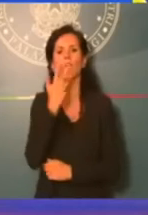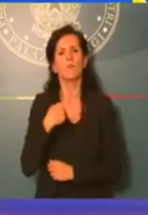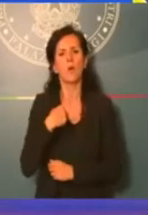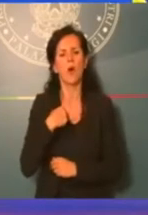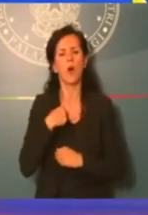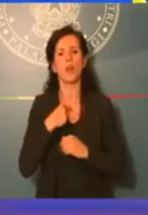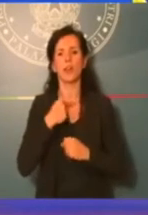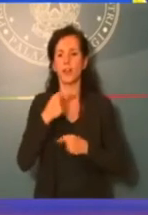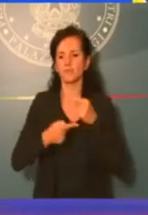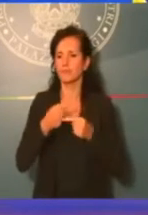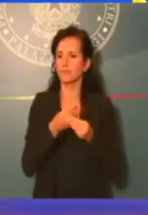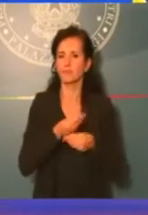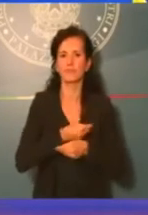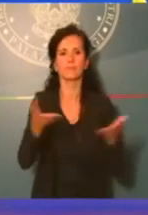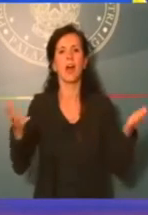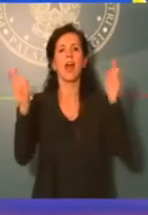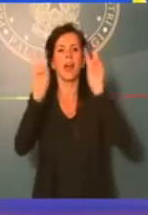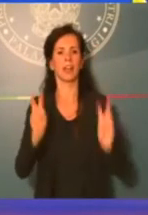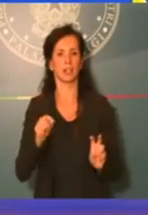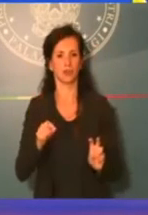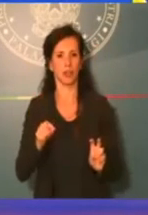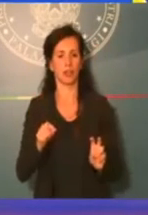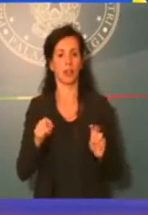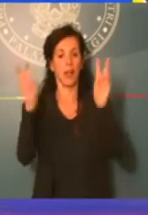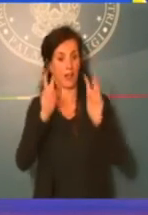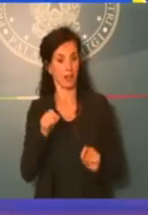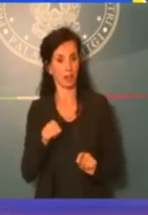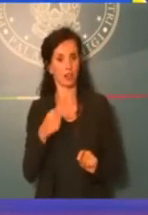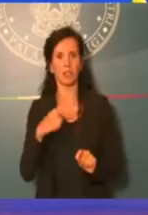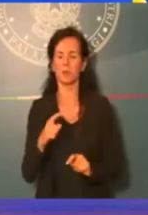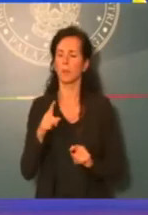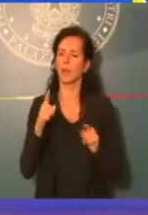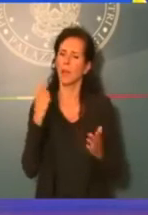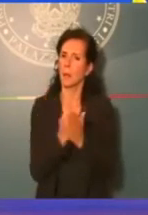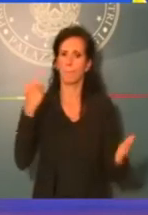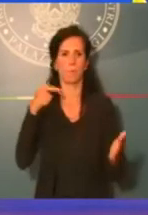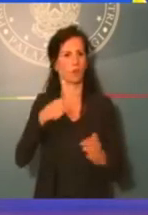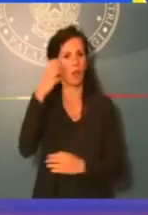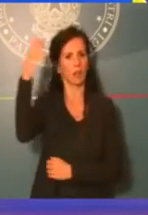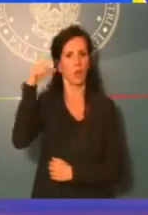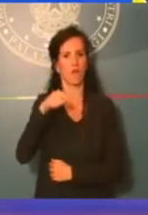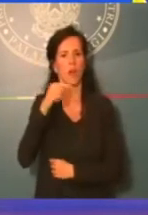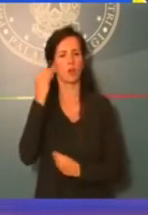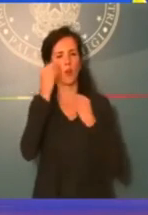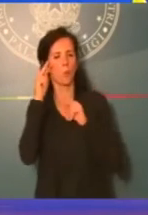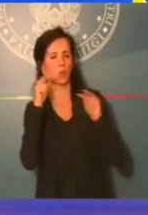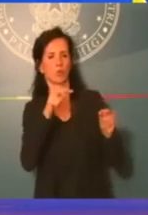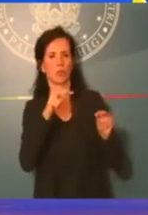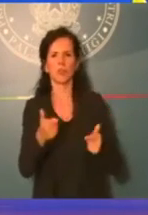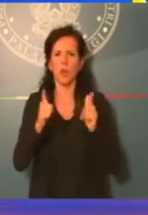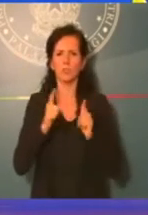È un pilasto della nostra azione di governo. Non possiamo permetterci di avere procedure farraginose che